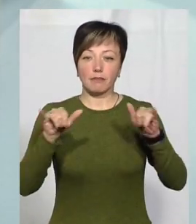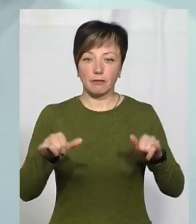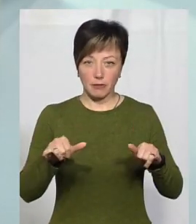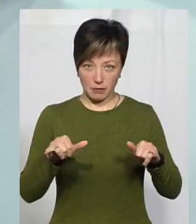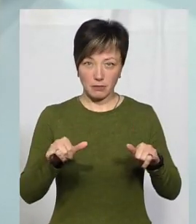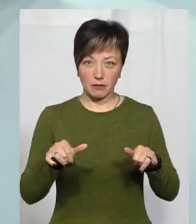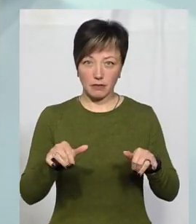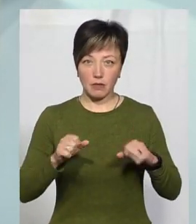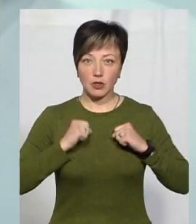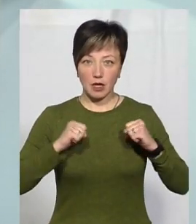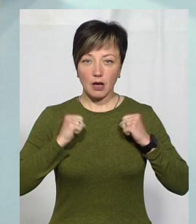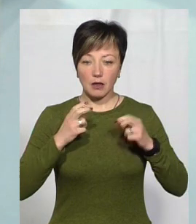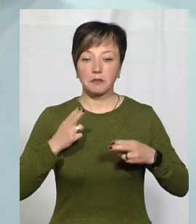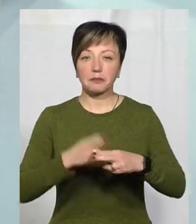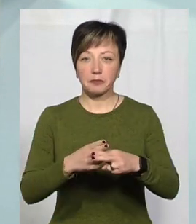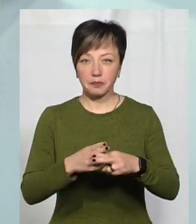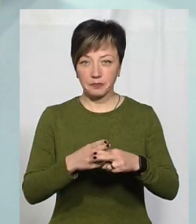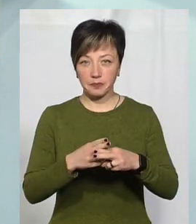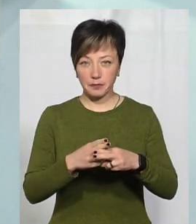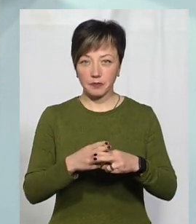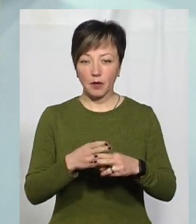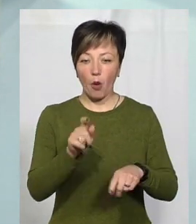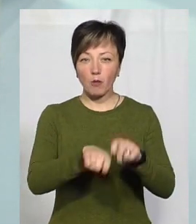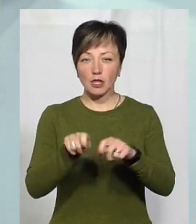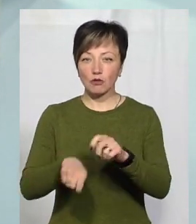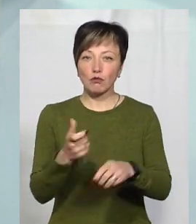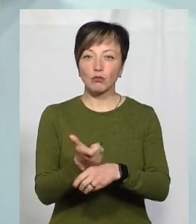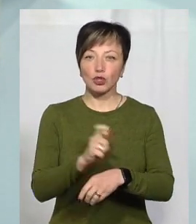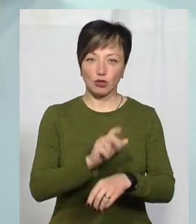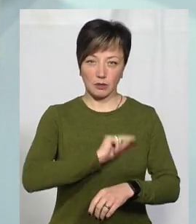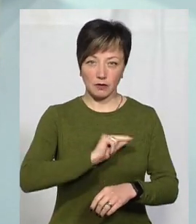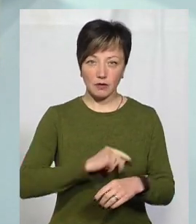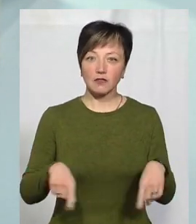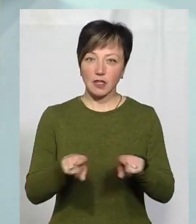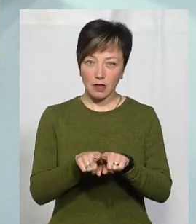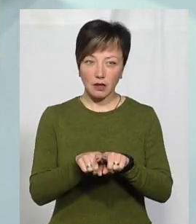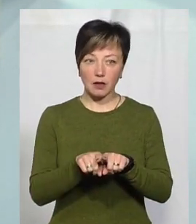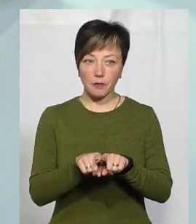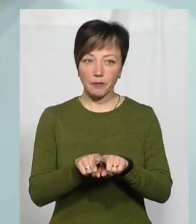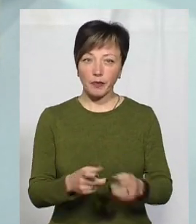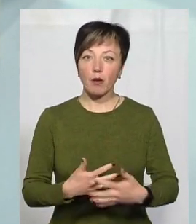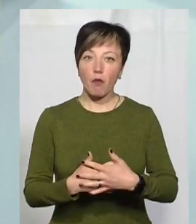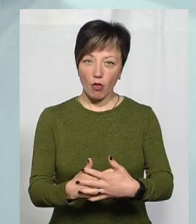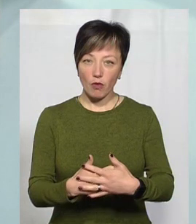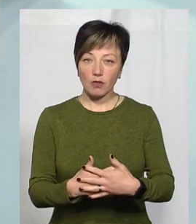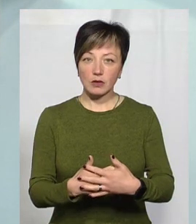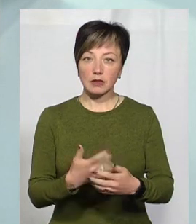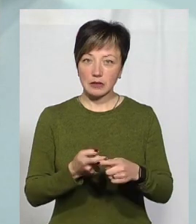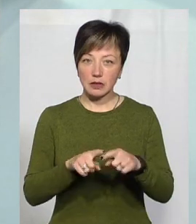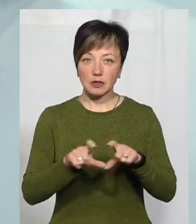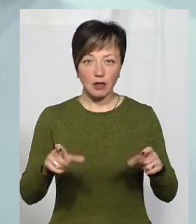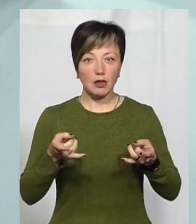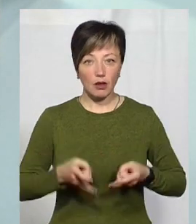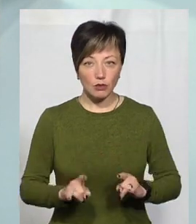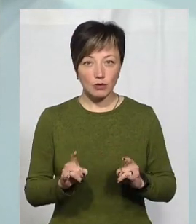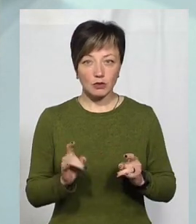покази до обстеження. Тому що все-таки допоміжний заклад, де